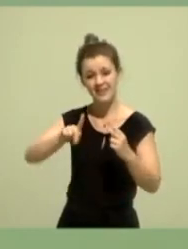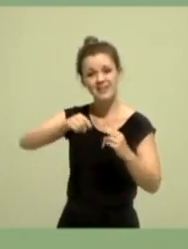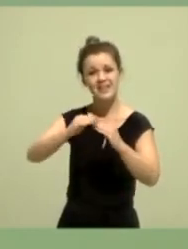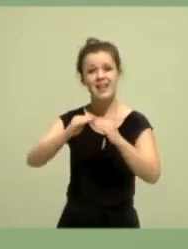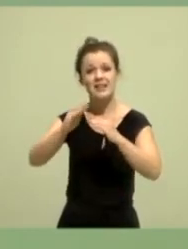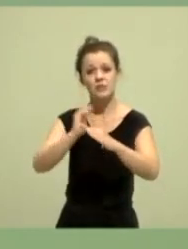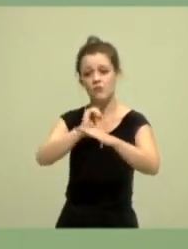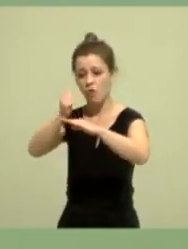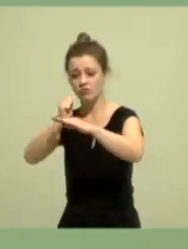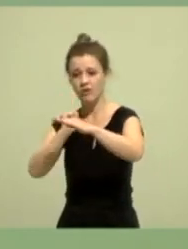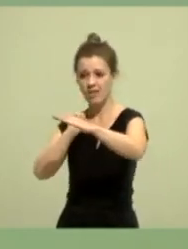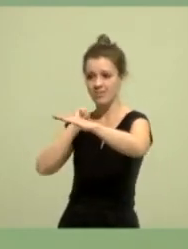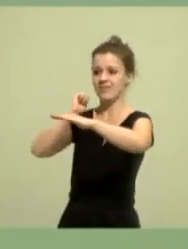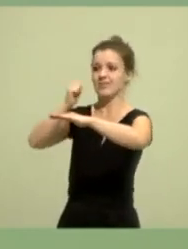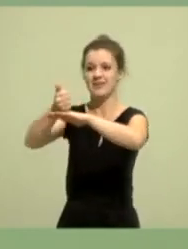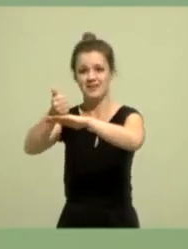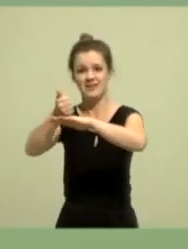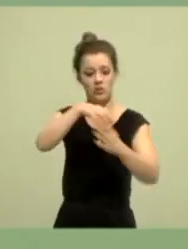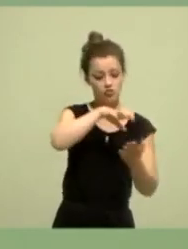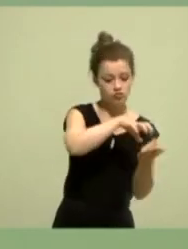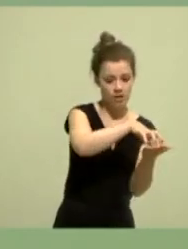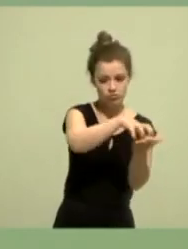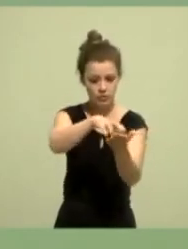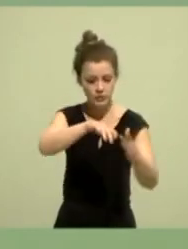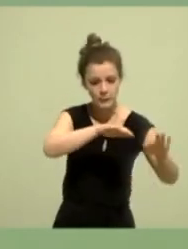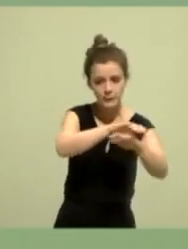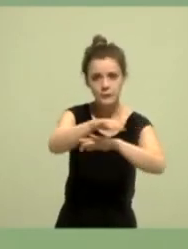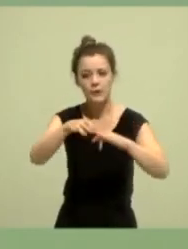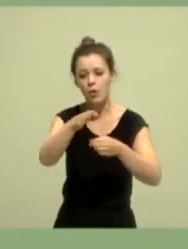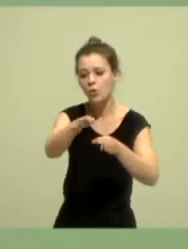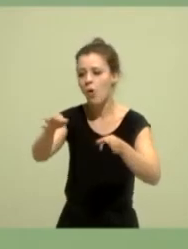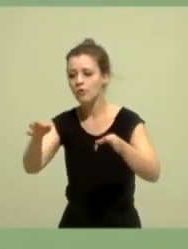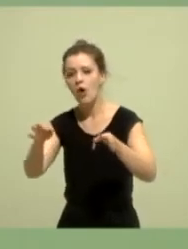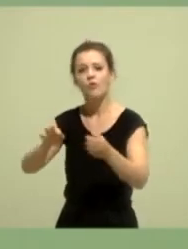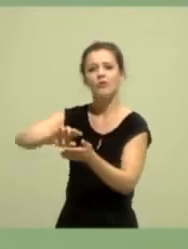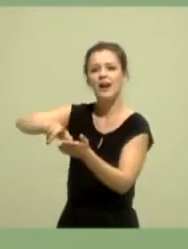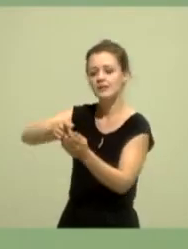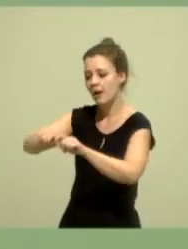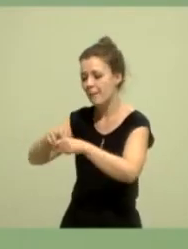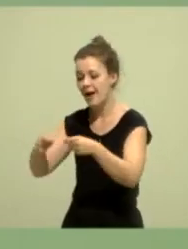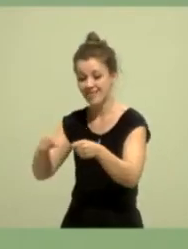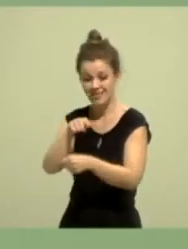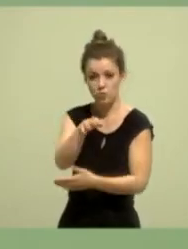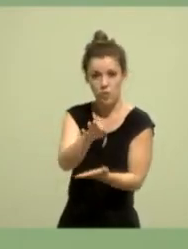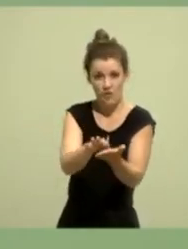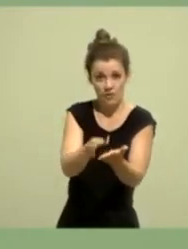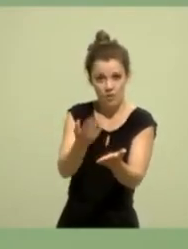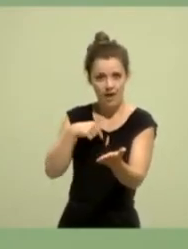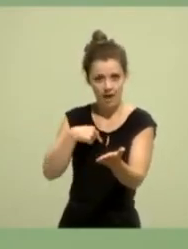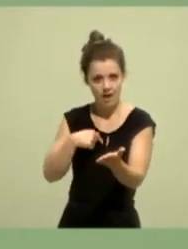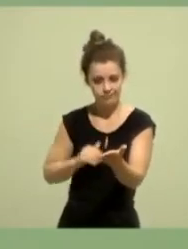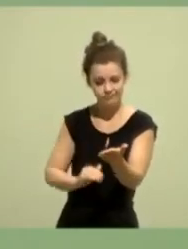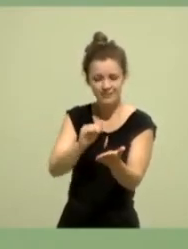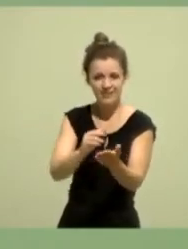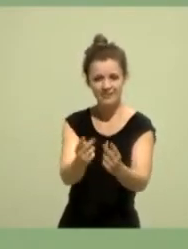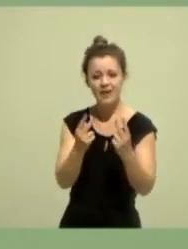die kleineren Orts- und Kreisverbände, vor allem hier bei uns im ländlichen Raum, da wo ich herkomme, in ihrer täglichen Arbeit zu entlasten und zu